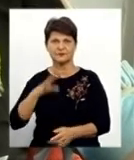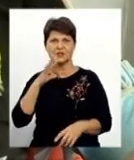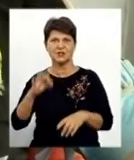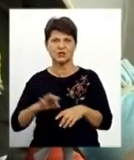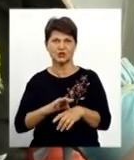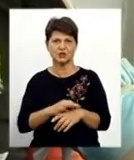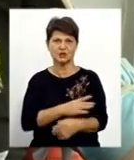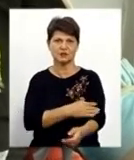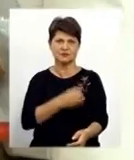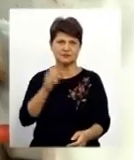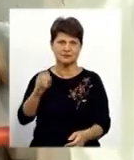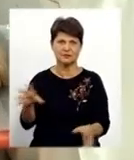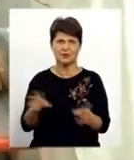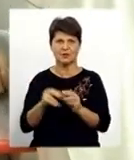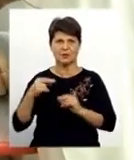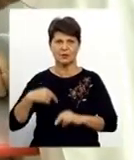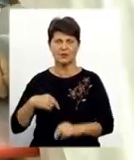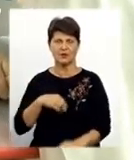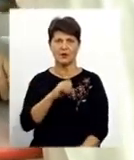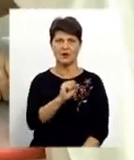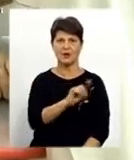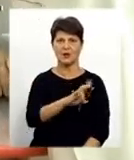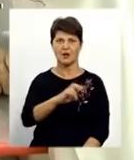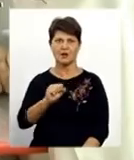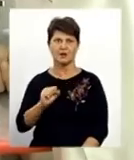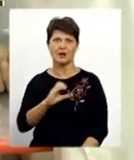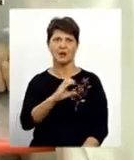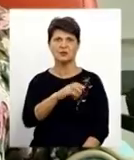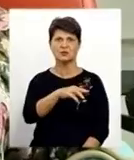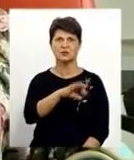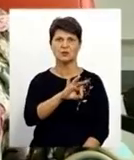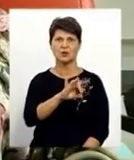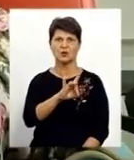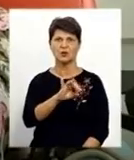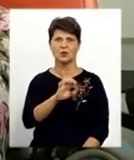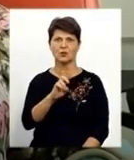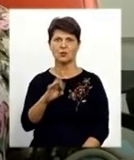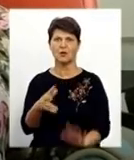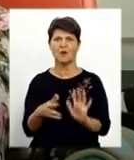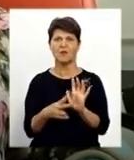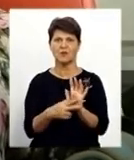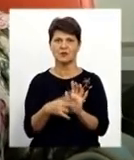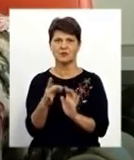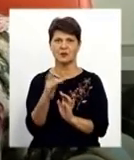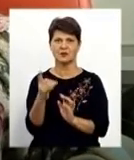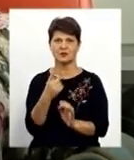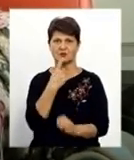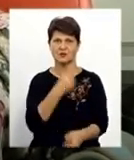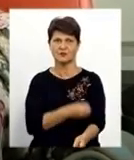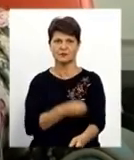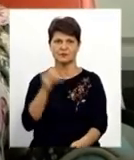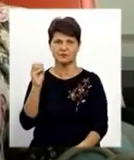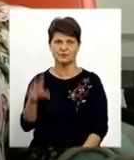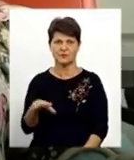колегам. А ось Анна Стародуб здає кров у восьме. Спочатку здавала своїм рідним, а потім